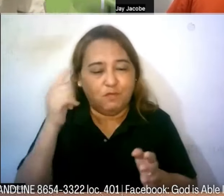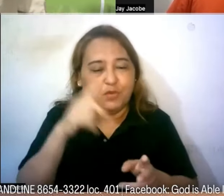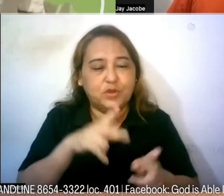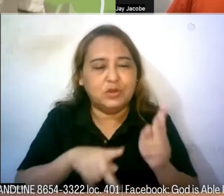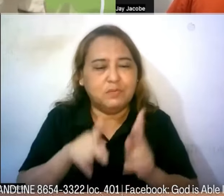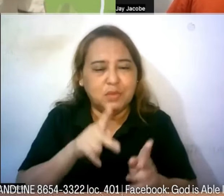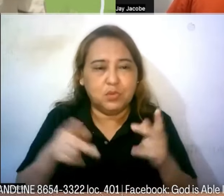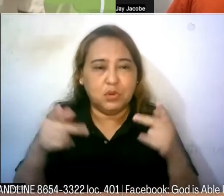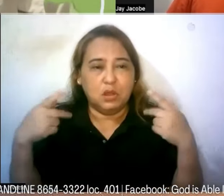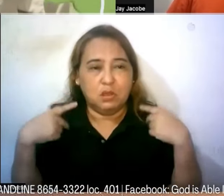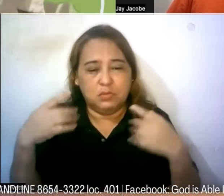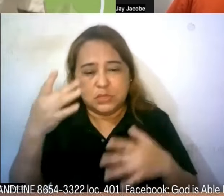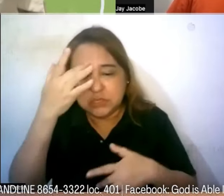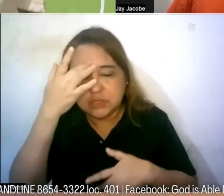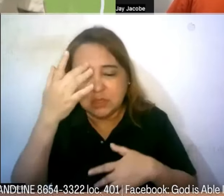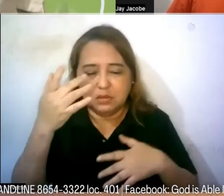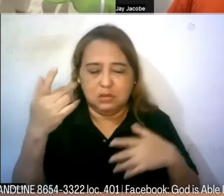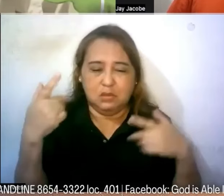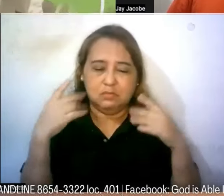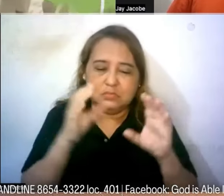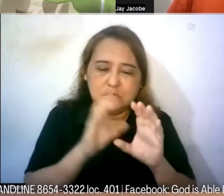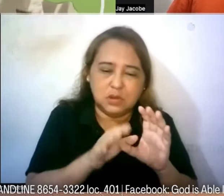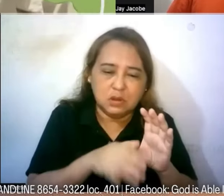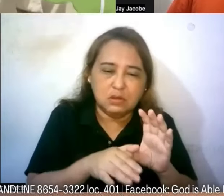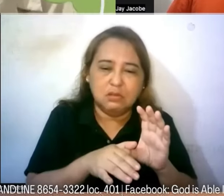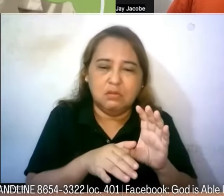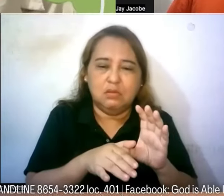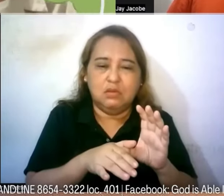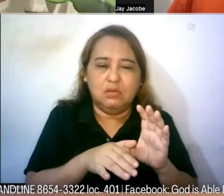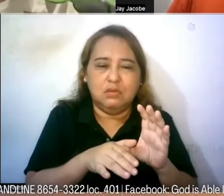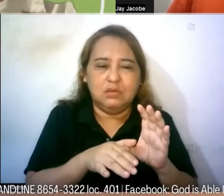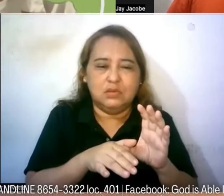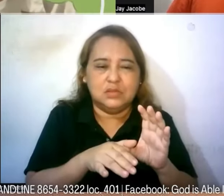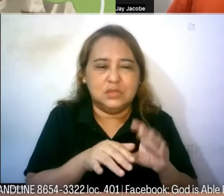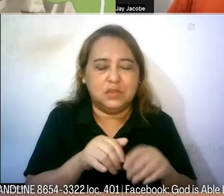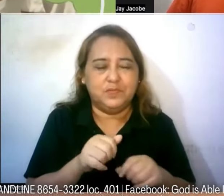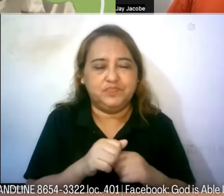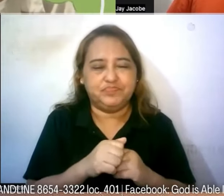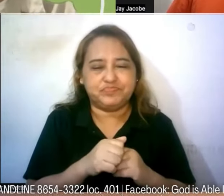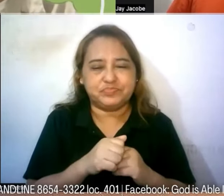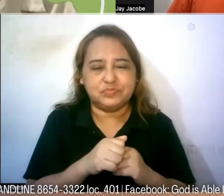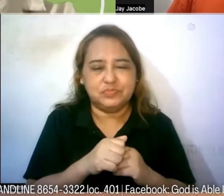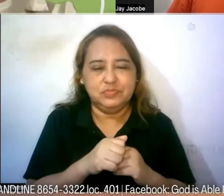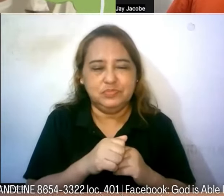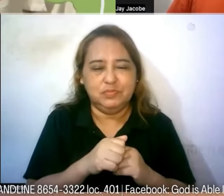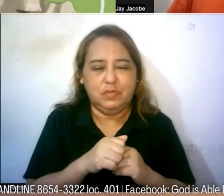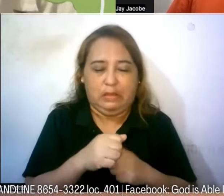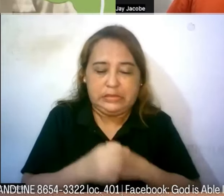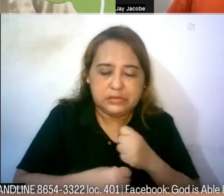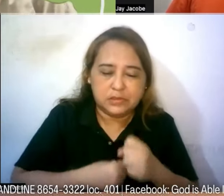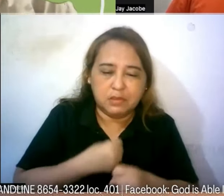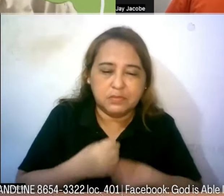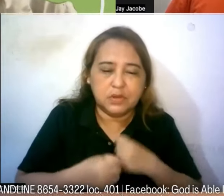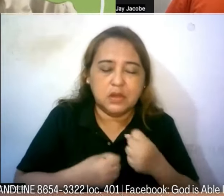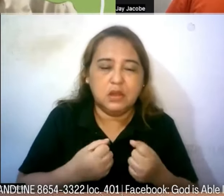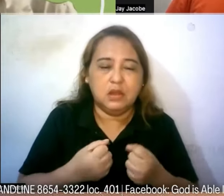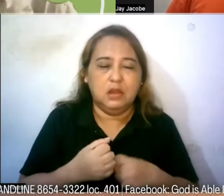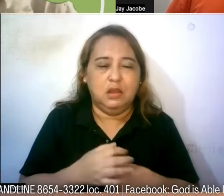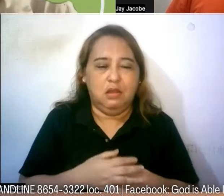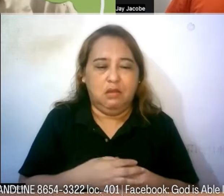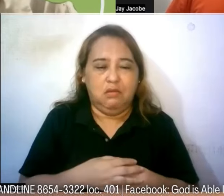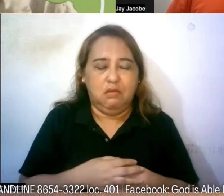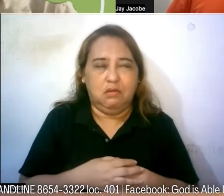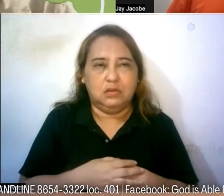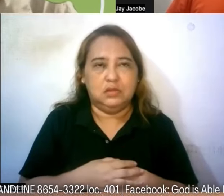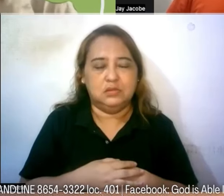sakit may kapansanan at parabagang nandyan parin eh hindi nawawala-wala yung sakit at yung paghihirap ang gusto